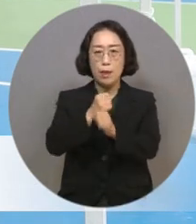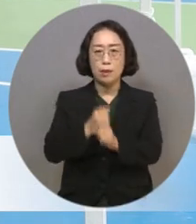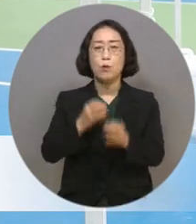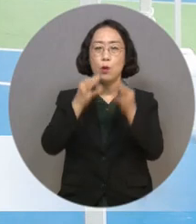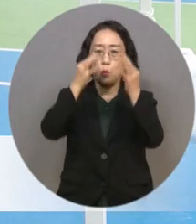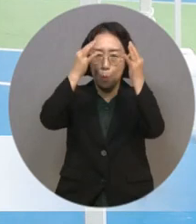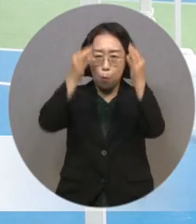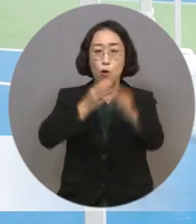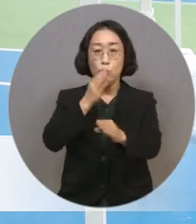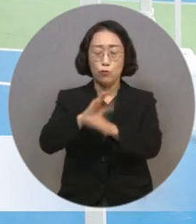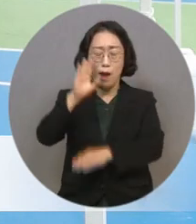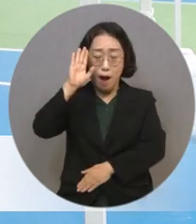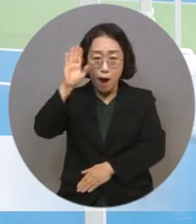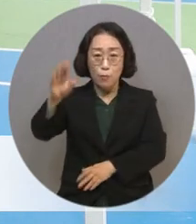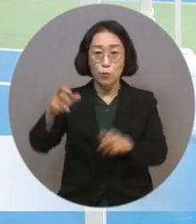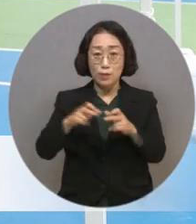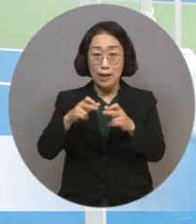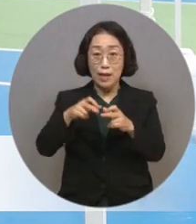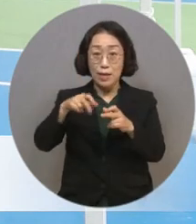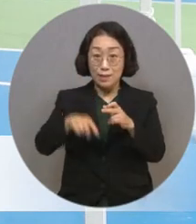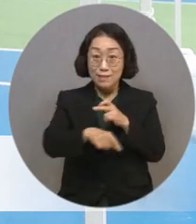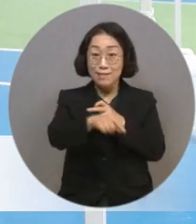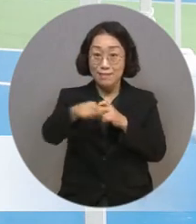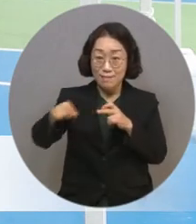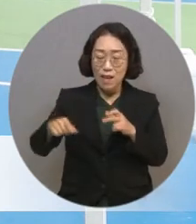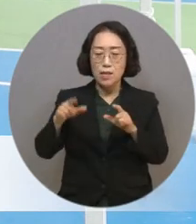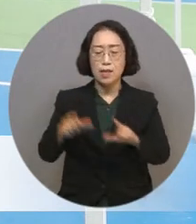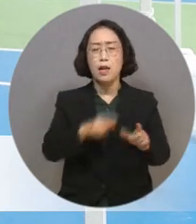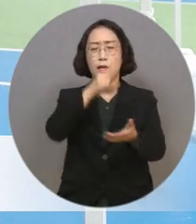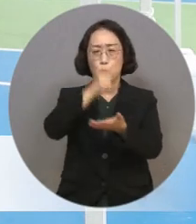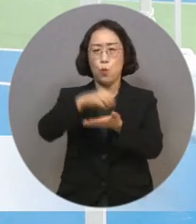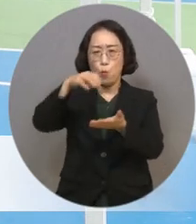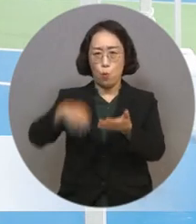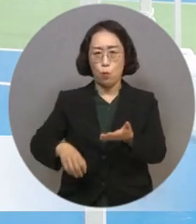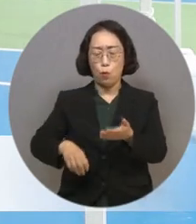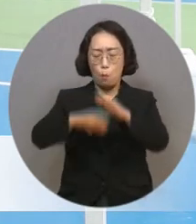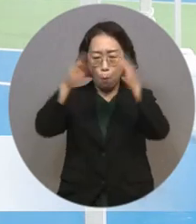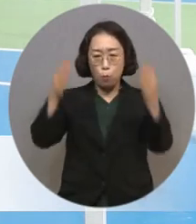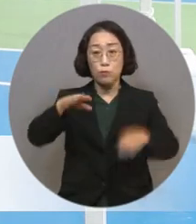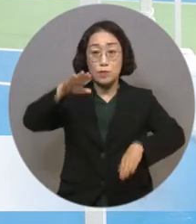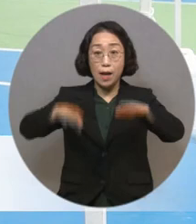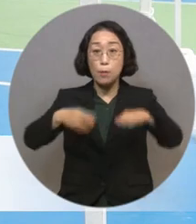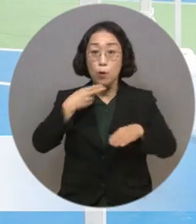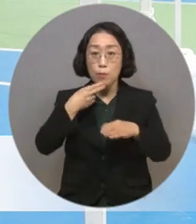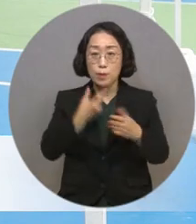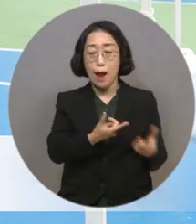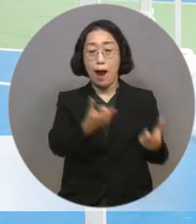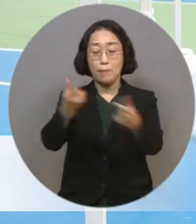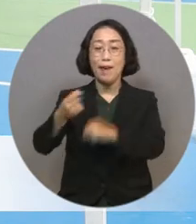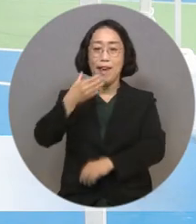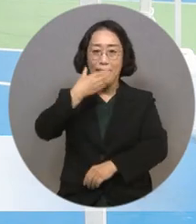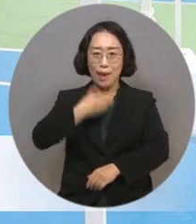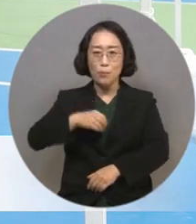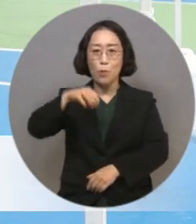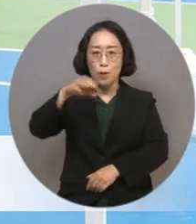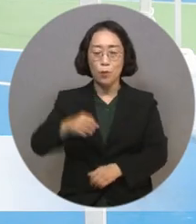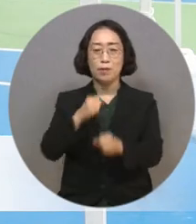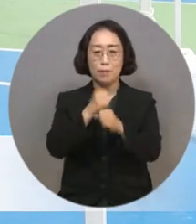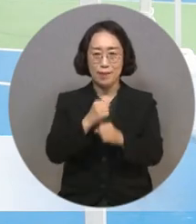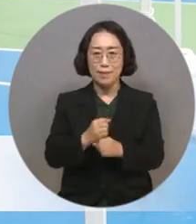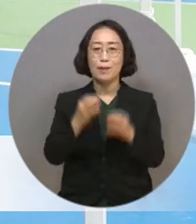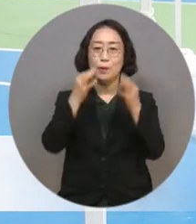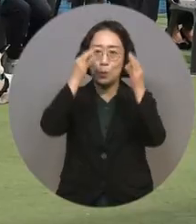앞으로도 장애인이 살기 좋은 모든 시민이 차별 없이 더불어 사는 행복한 여수를 만들어